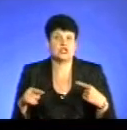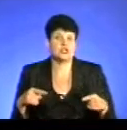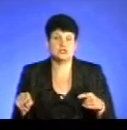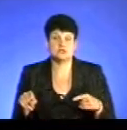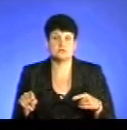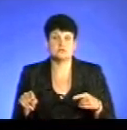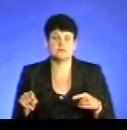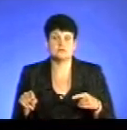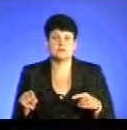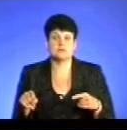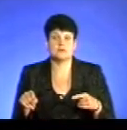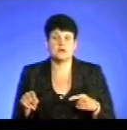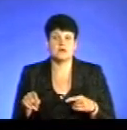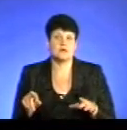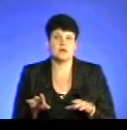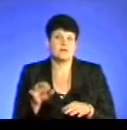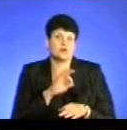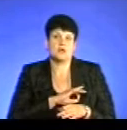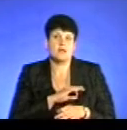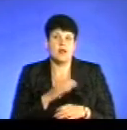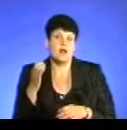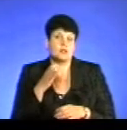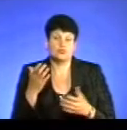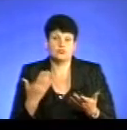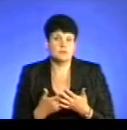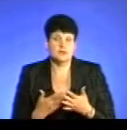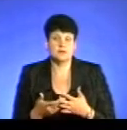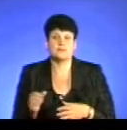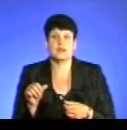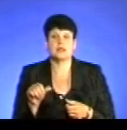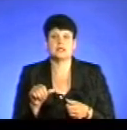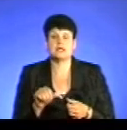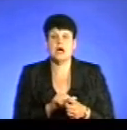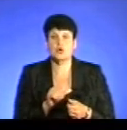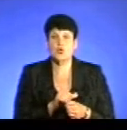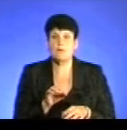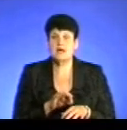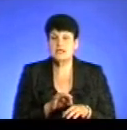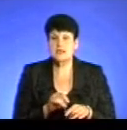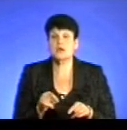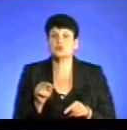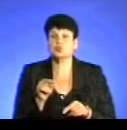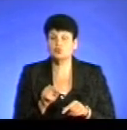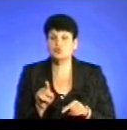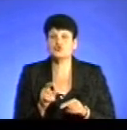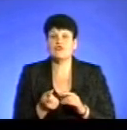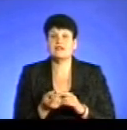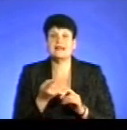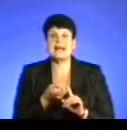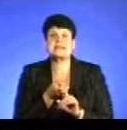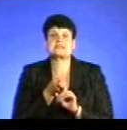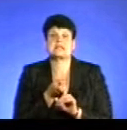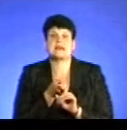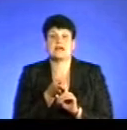одиниці в наркології зловживання алкоголем. Наркоманія тому, що, значить, виникає залежність.